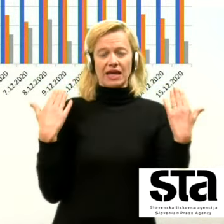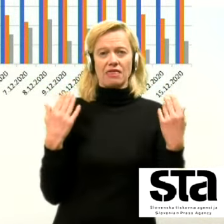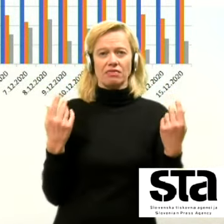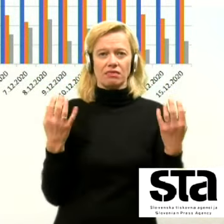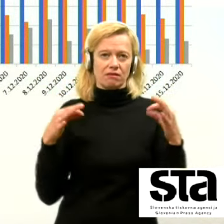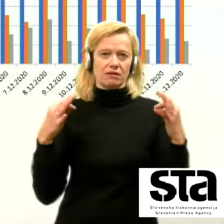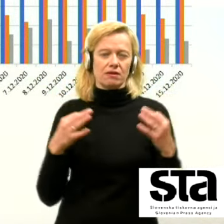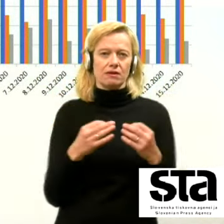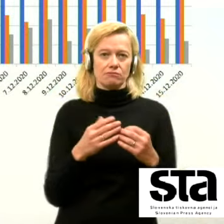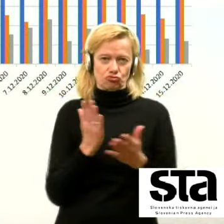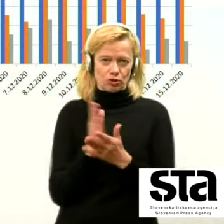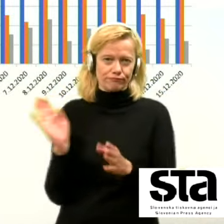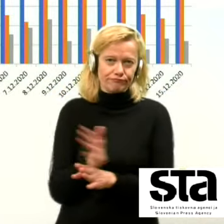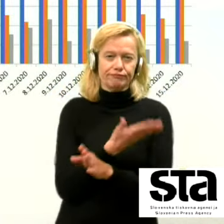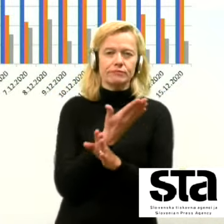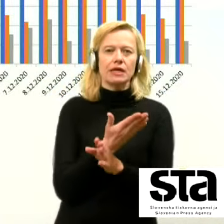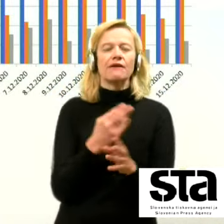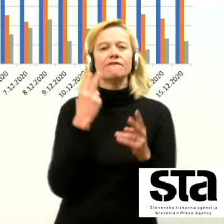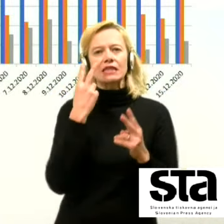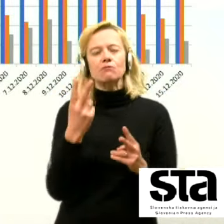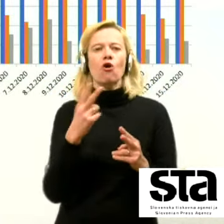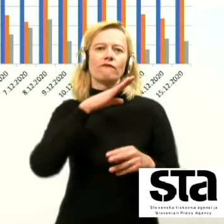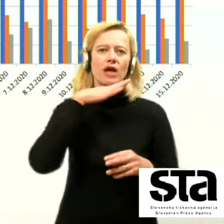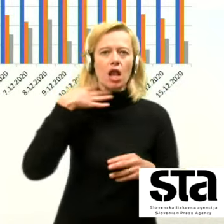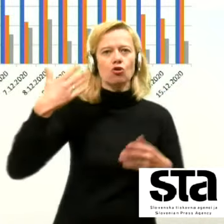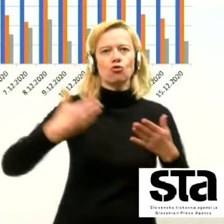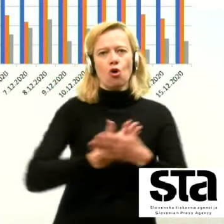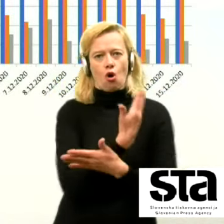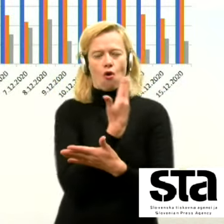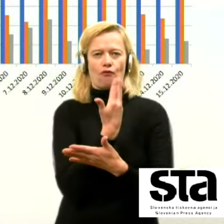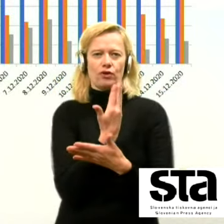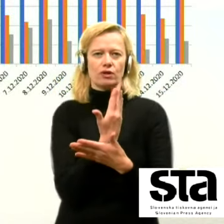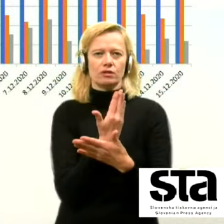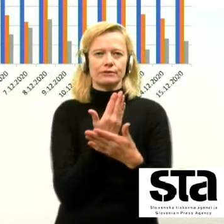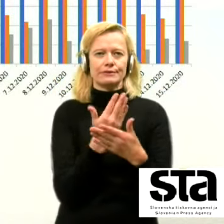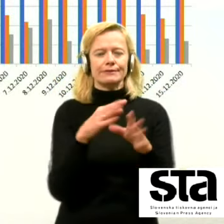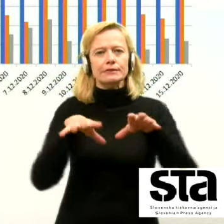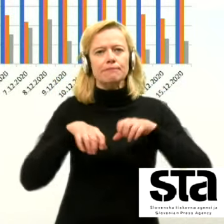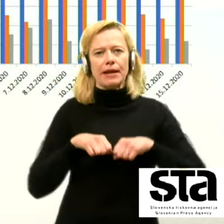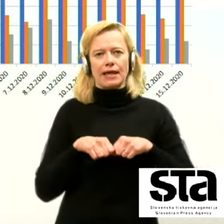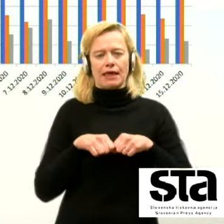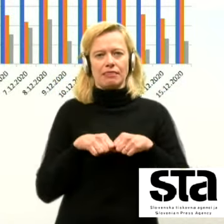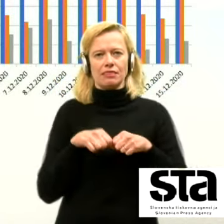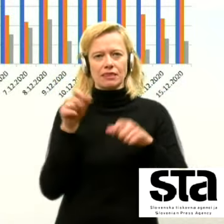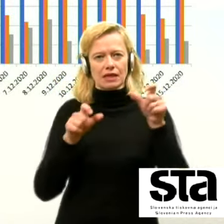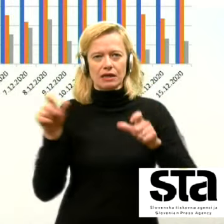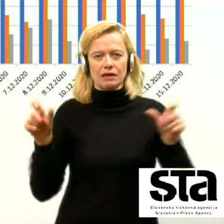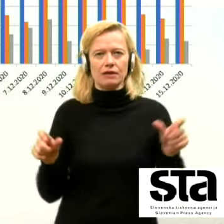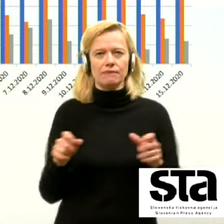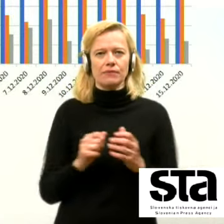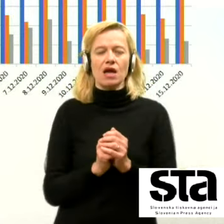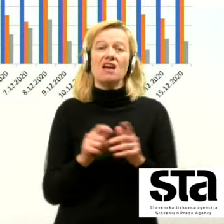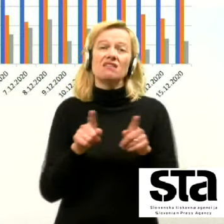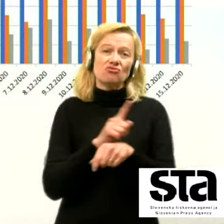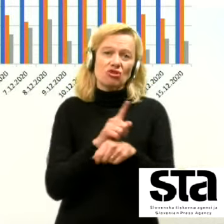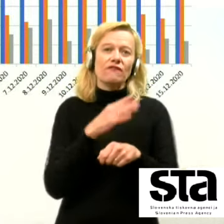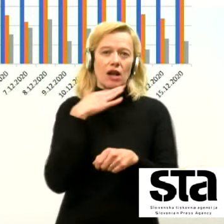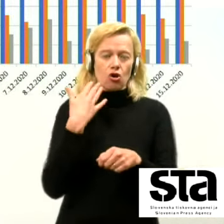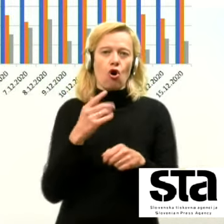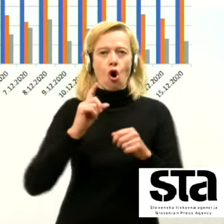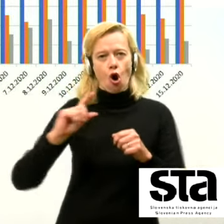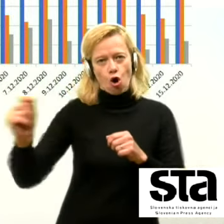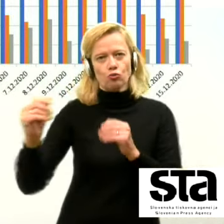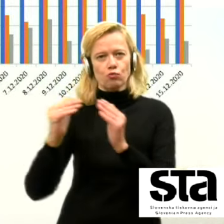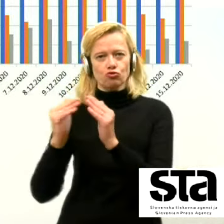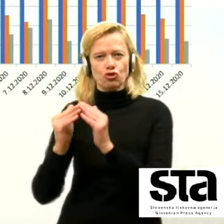zato vidimo, da je veliko novih sprejetih, hkrati pa je veliko odpuščenih